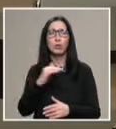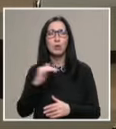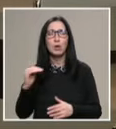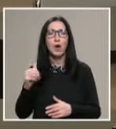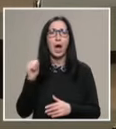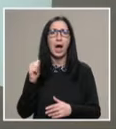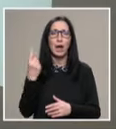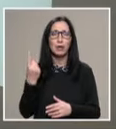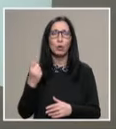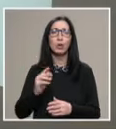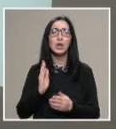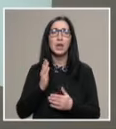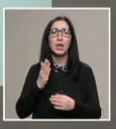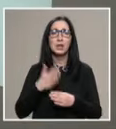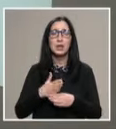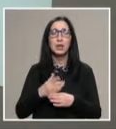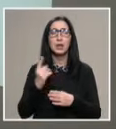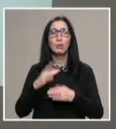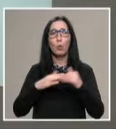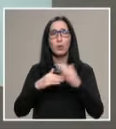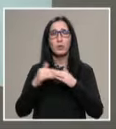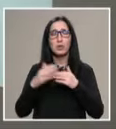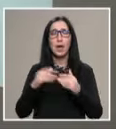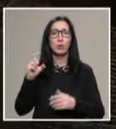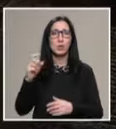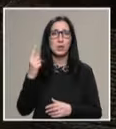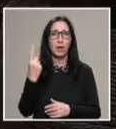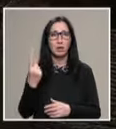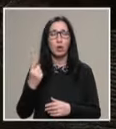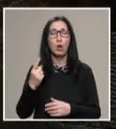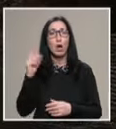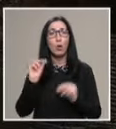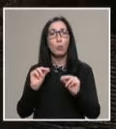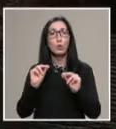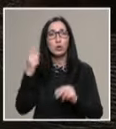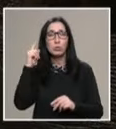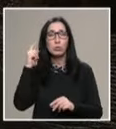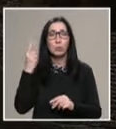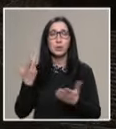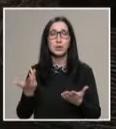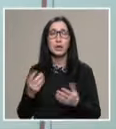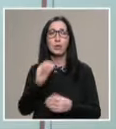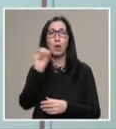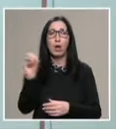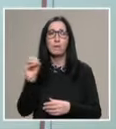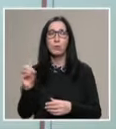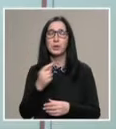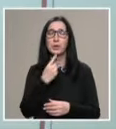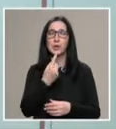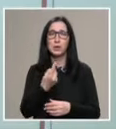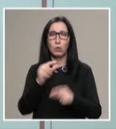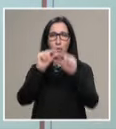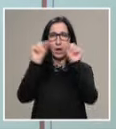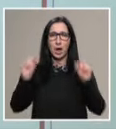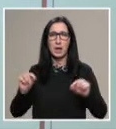и стигнем до професионално. Се едно, като обучението е съобразено с така наречената европейска езикова